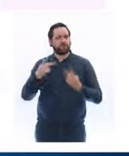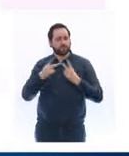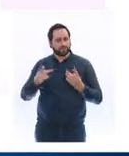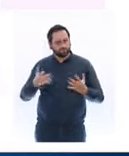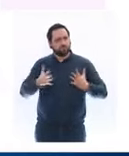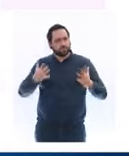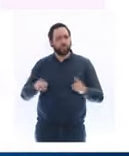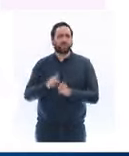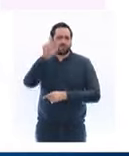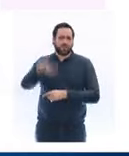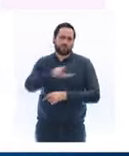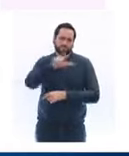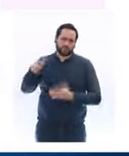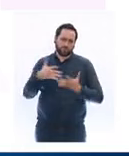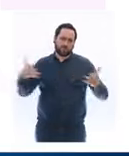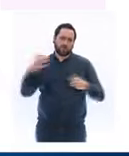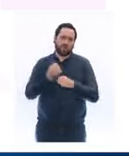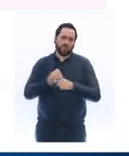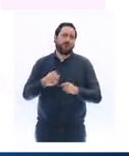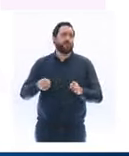mais également évidemment des kinés, des infirmiers.